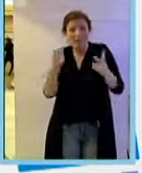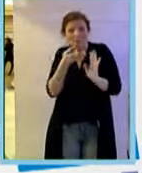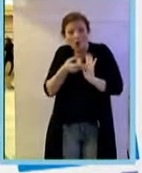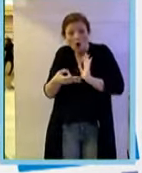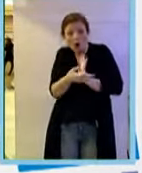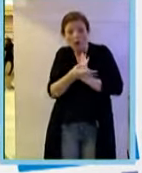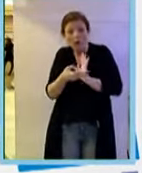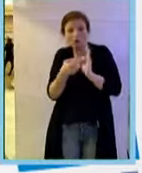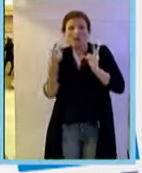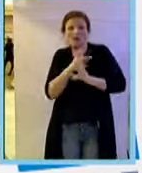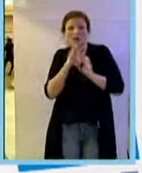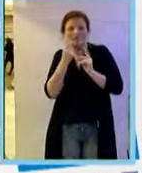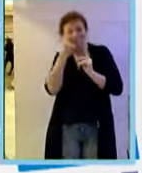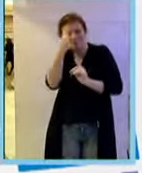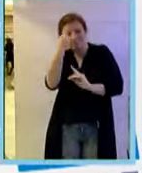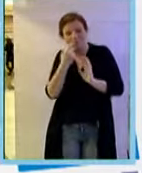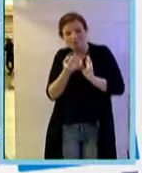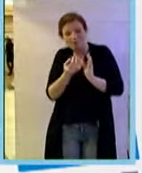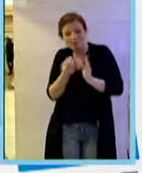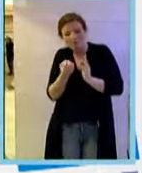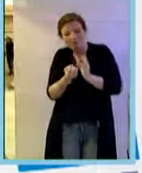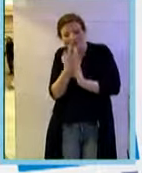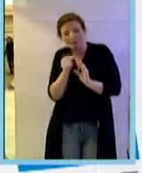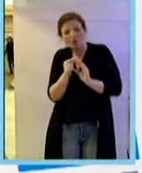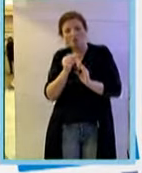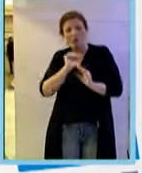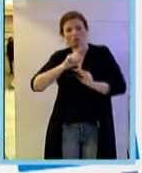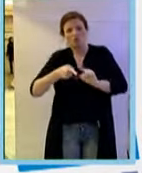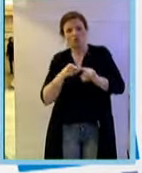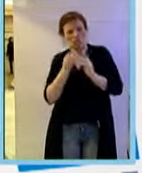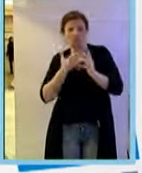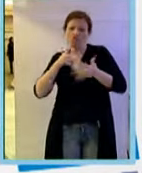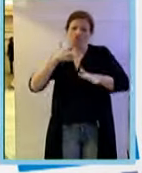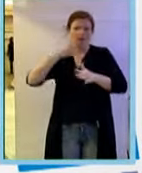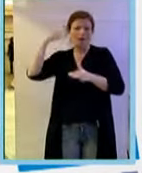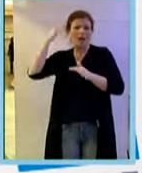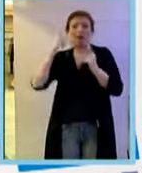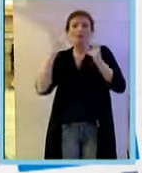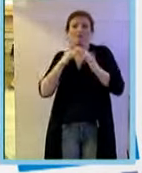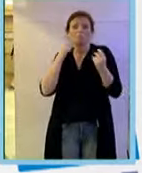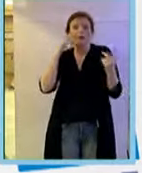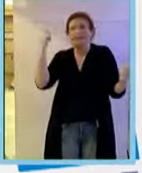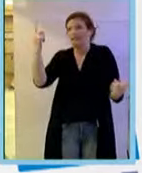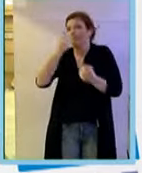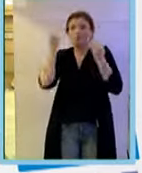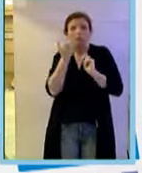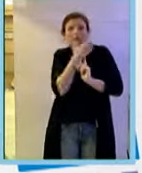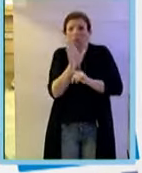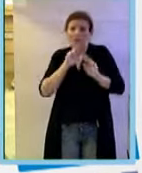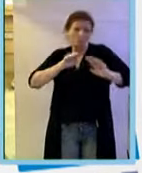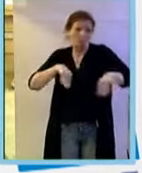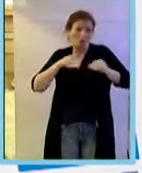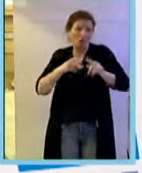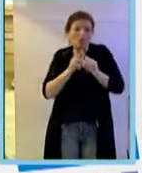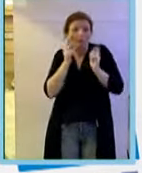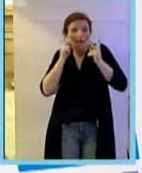anche se il concetto dei fattori angiogenici esisteva, comunque era qualcosa di estremamente ipotetico, non c'era alcuna dimostrazione che si trattasse